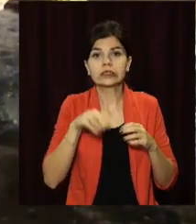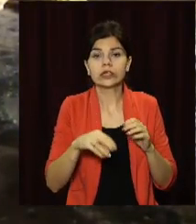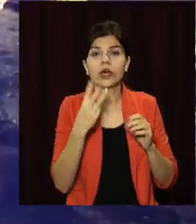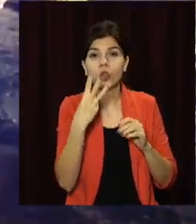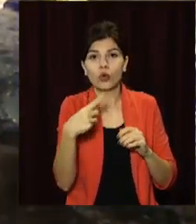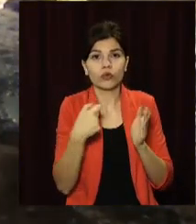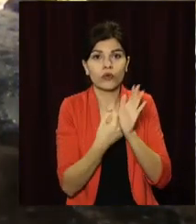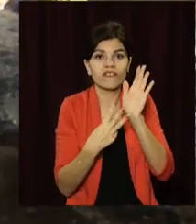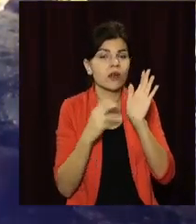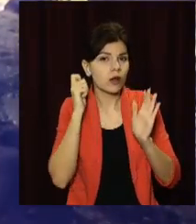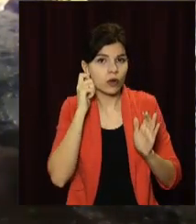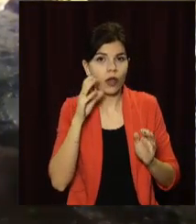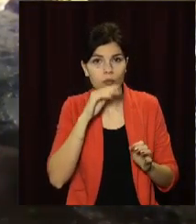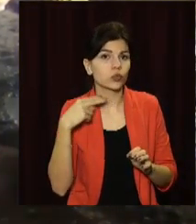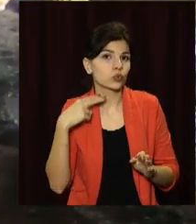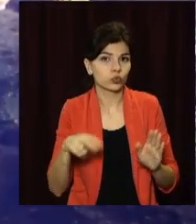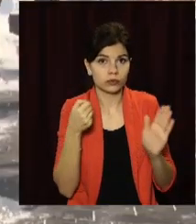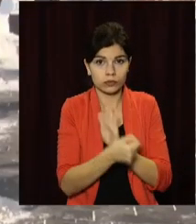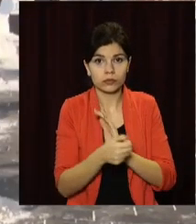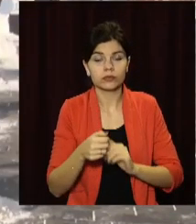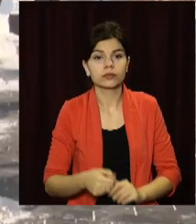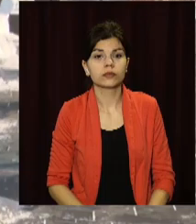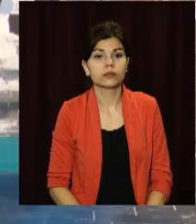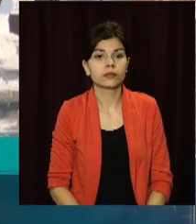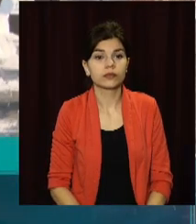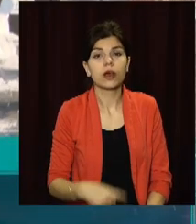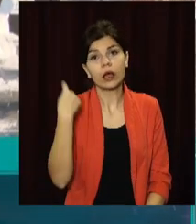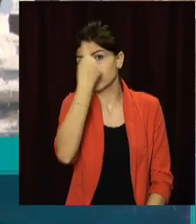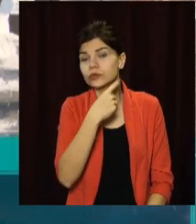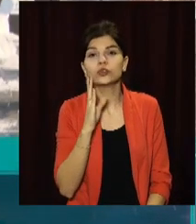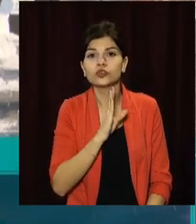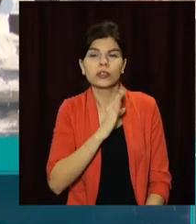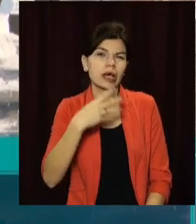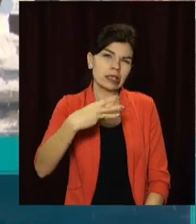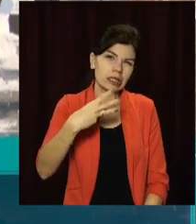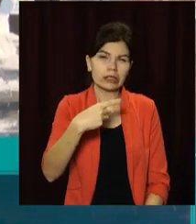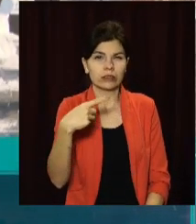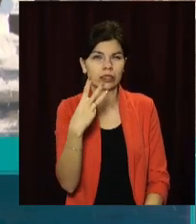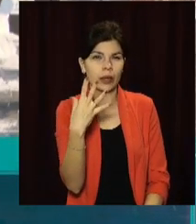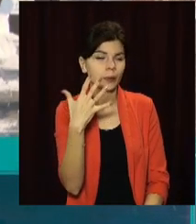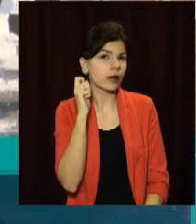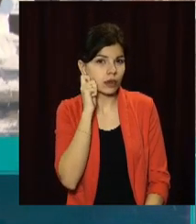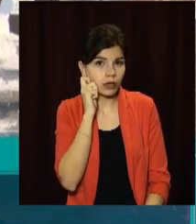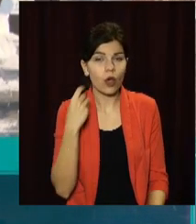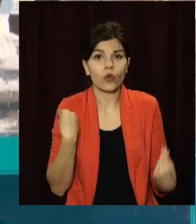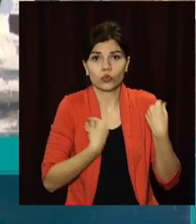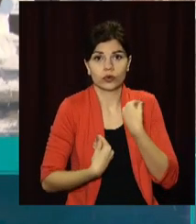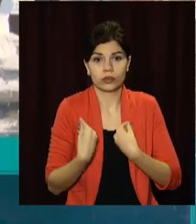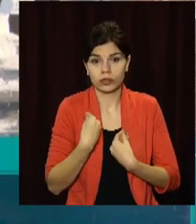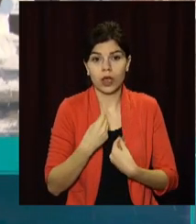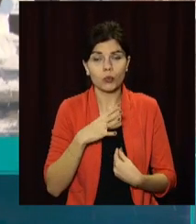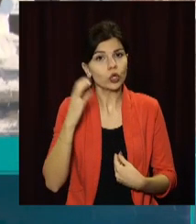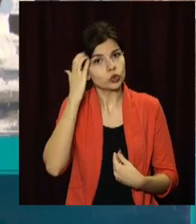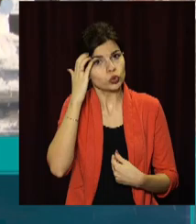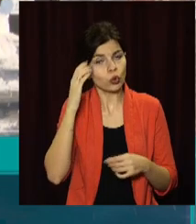до 8 років позбавлення волі. На вигляд жінці від 30 до 35 років, одягнена вона була в